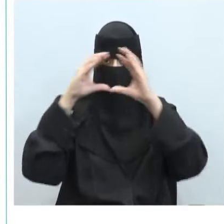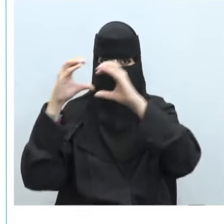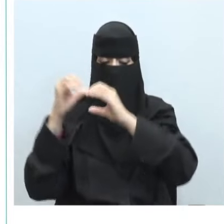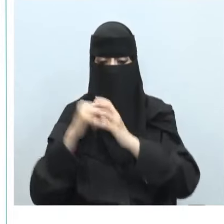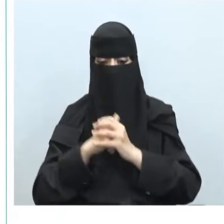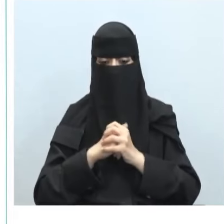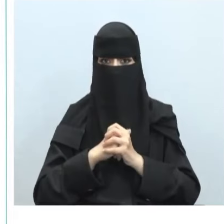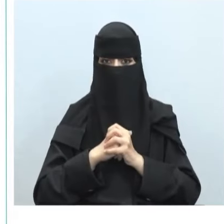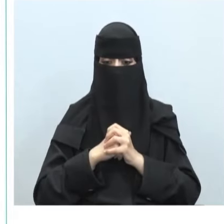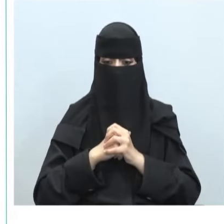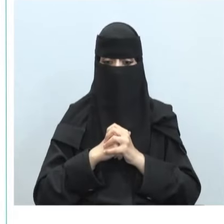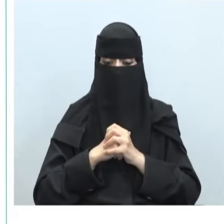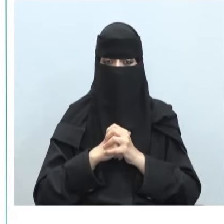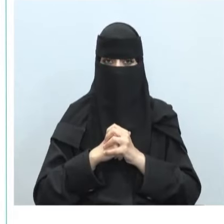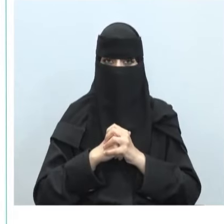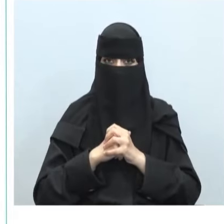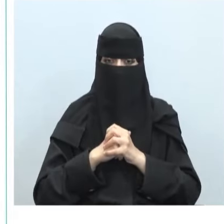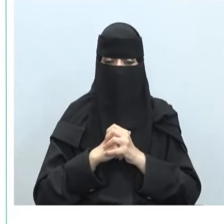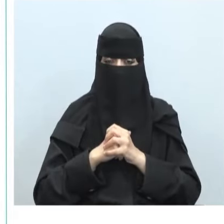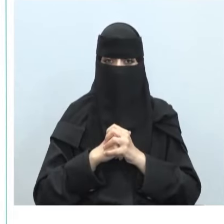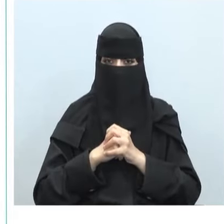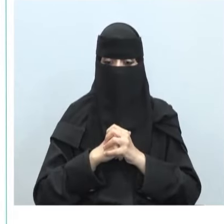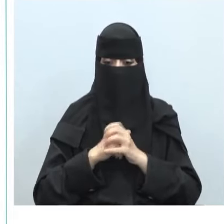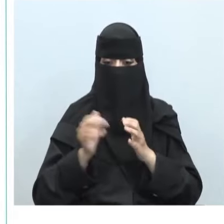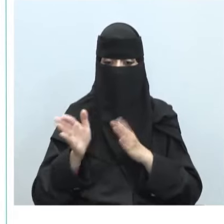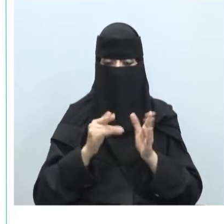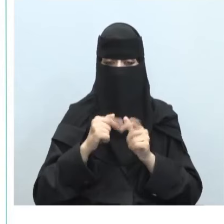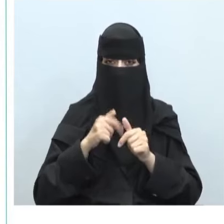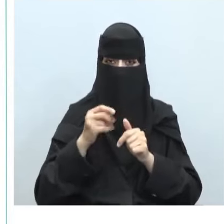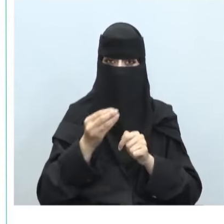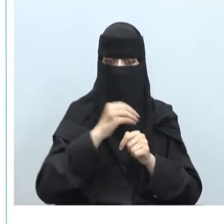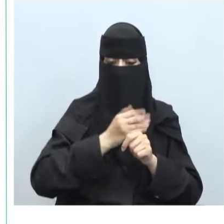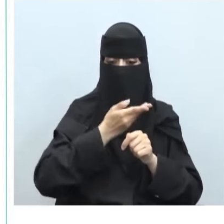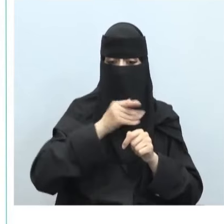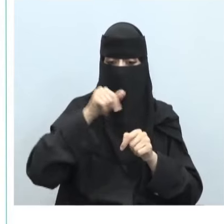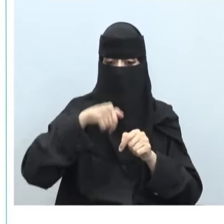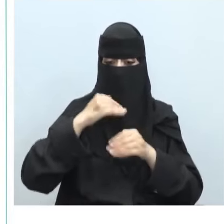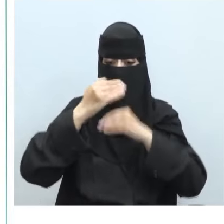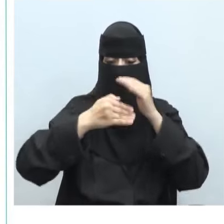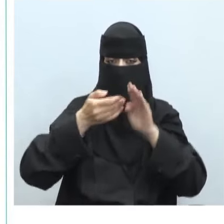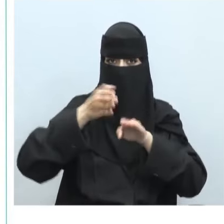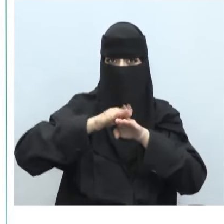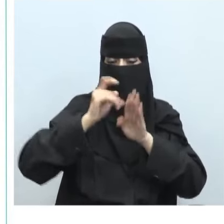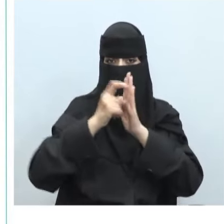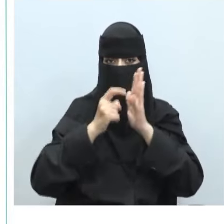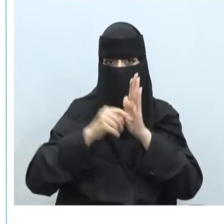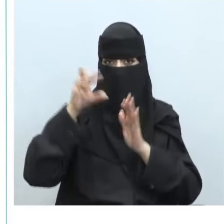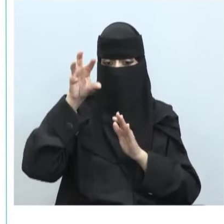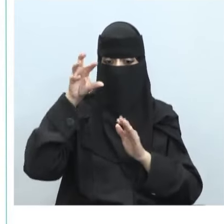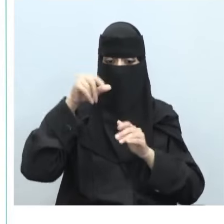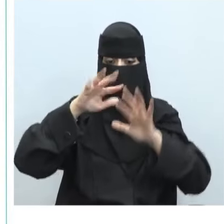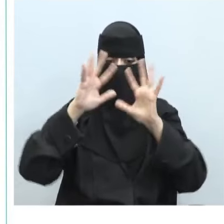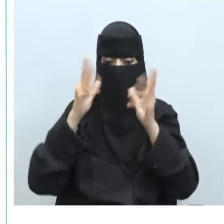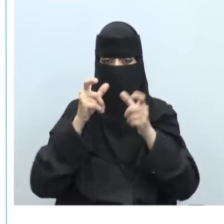في السؤال السابع قيم الآثار المترتبة على النظام الأوروبي